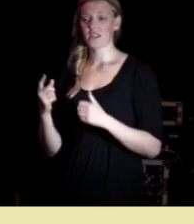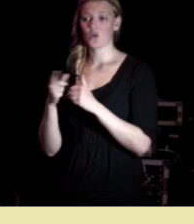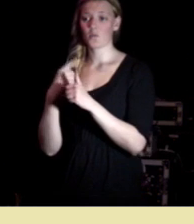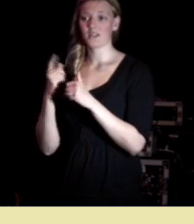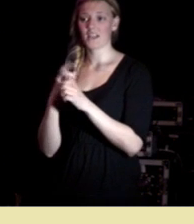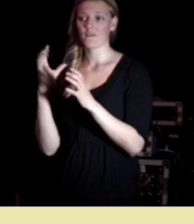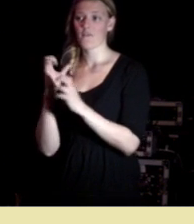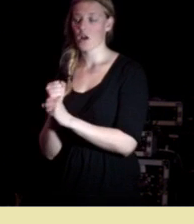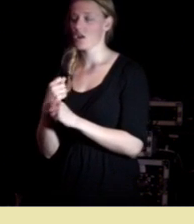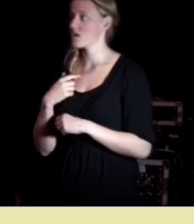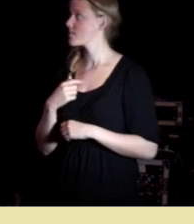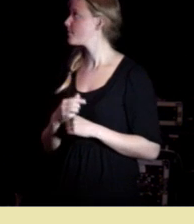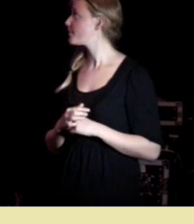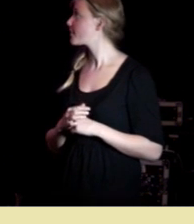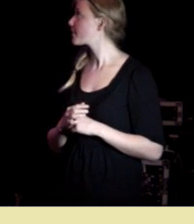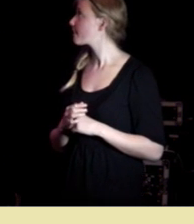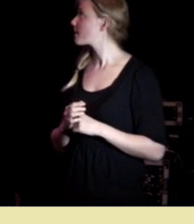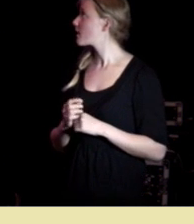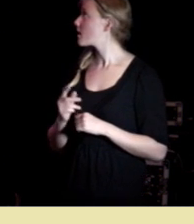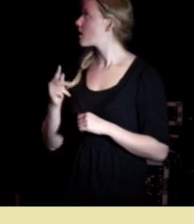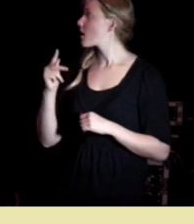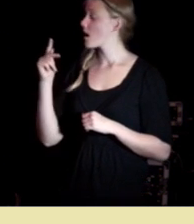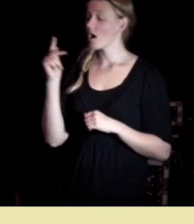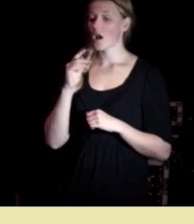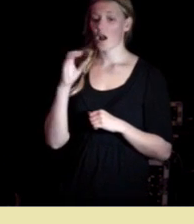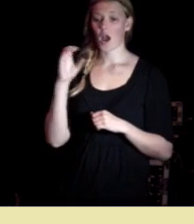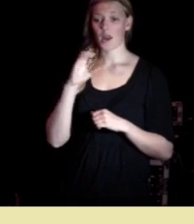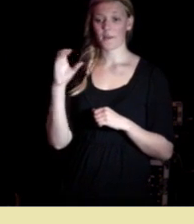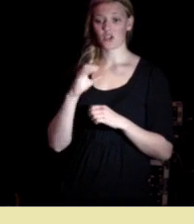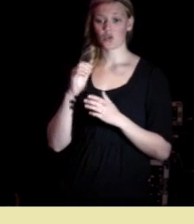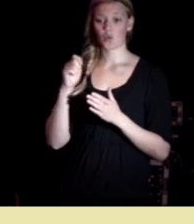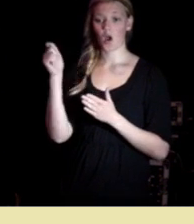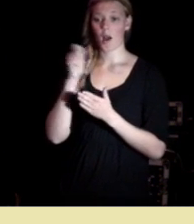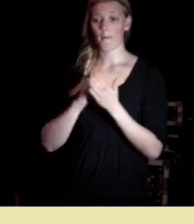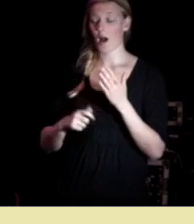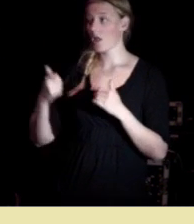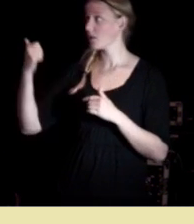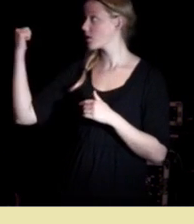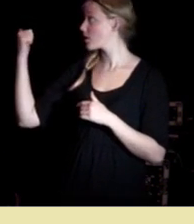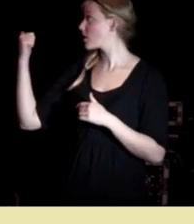Caravaggio var inne på dette for 400 år siden han har malt nemlig